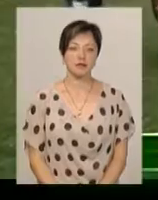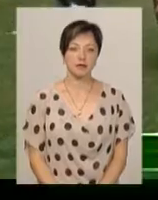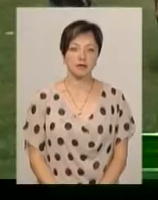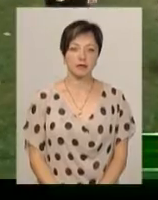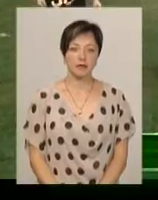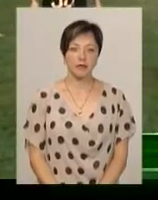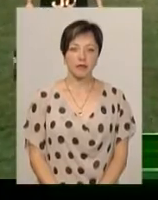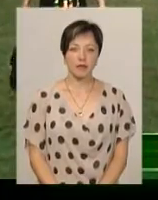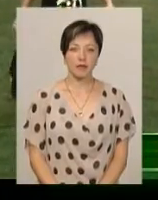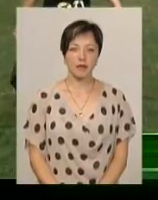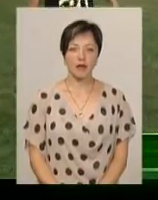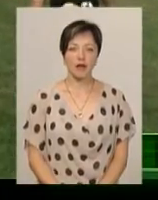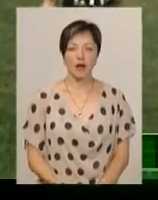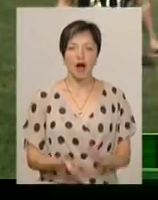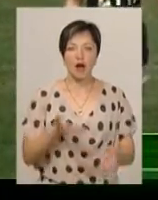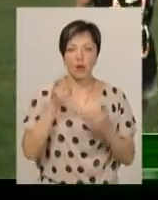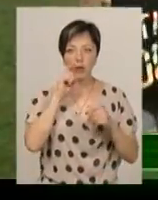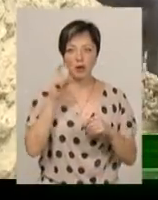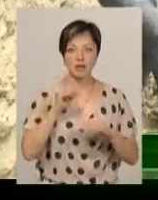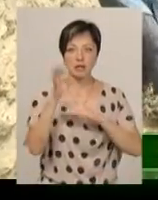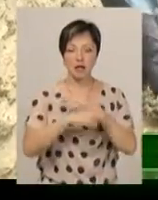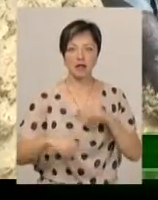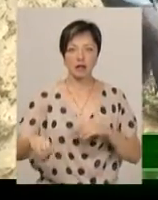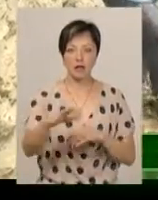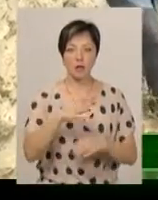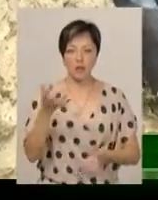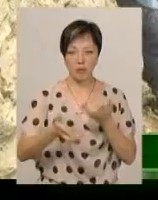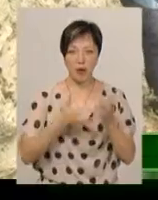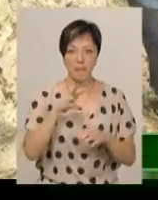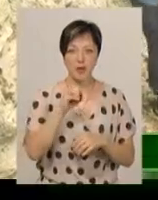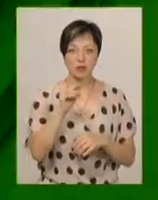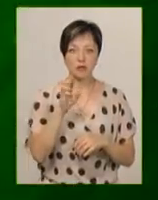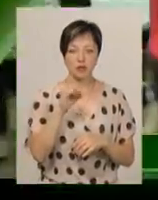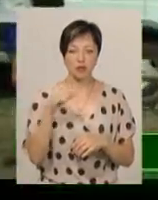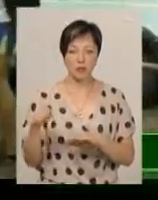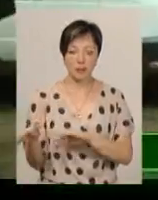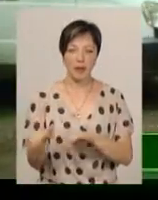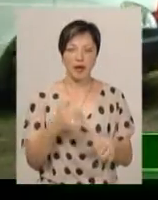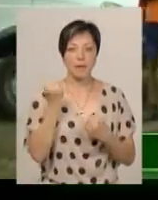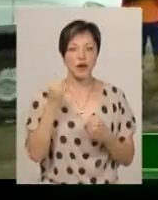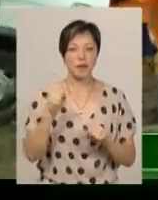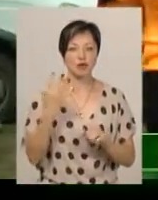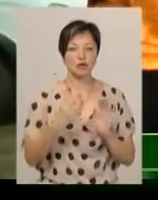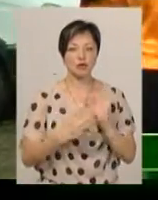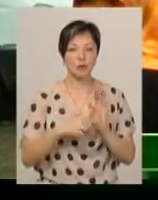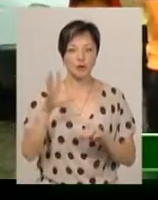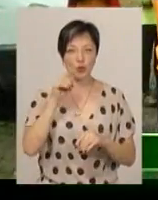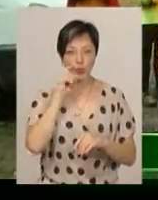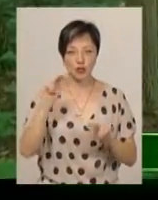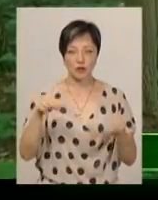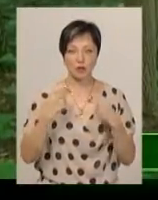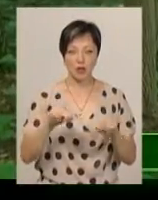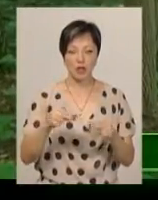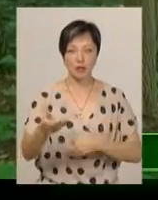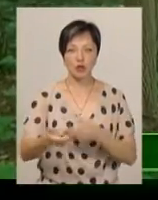Археологи України і Західної Європи проводять археологічні розкопки в Меджибужі. Перемогу у 47-му всеукраїнському